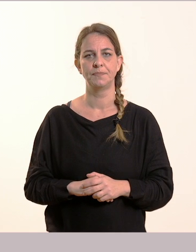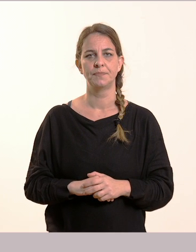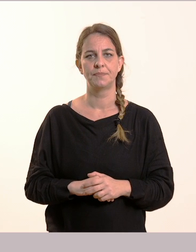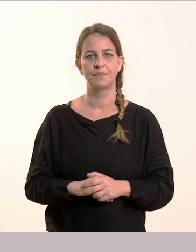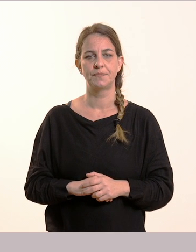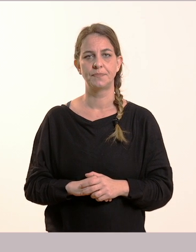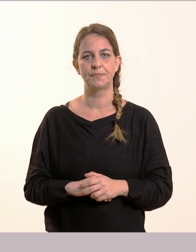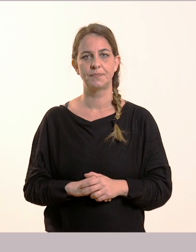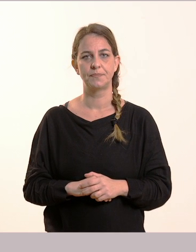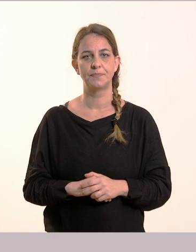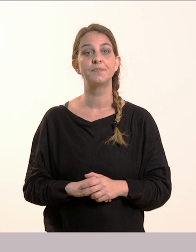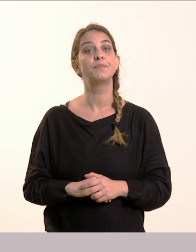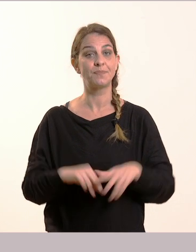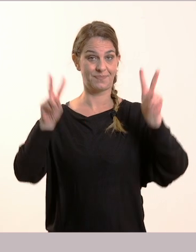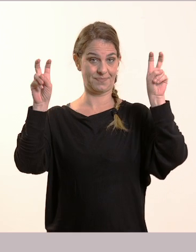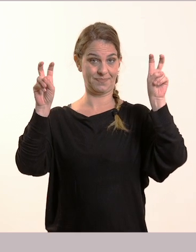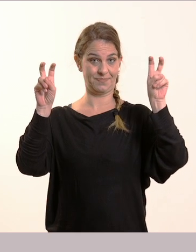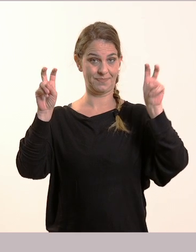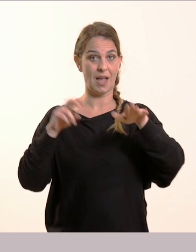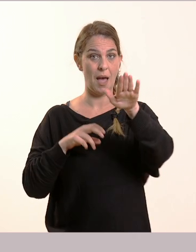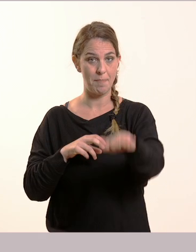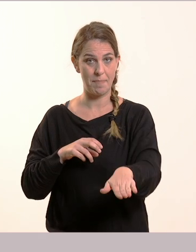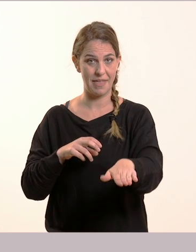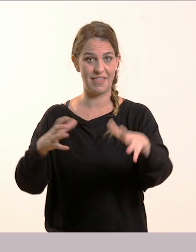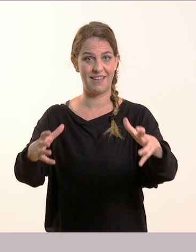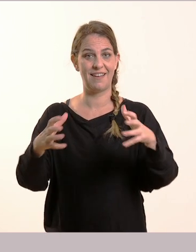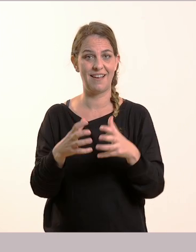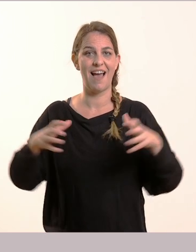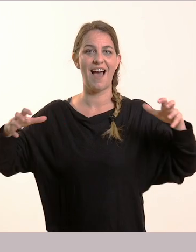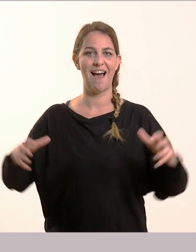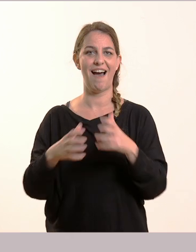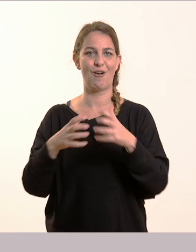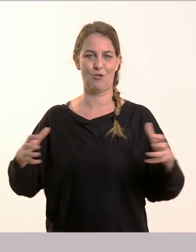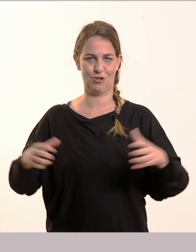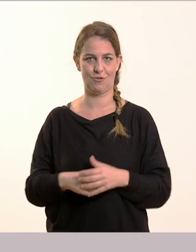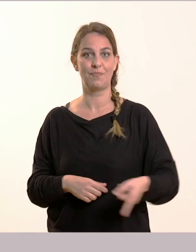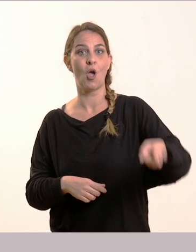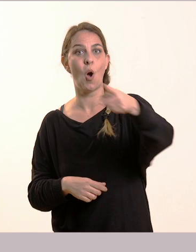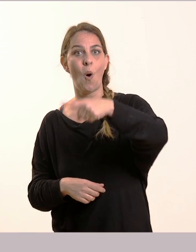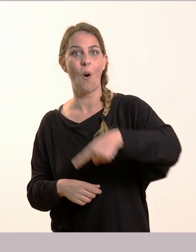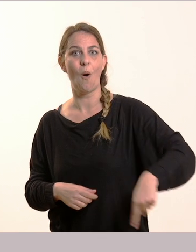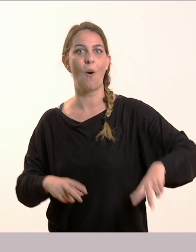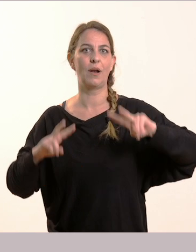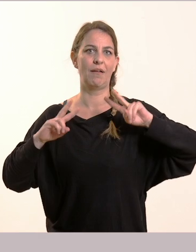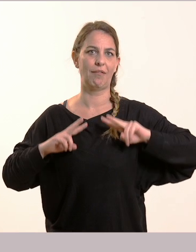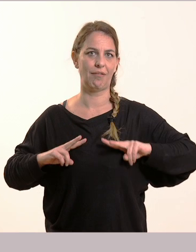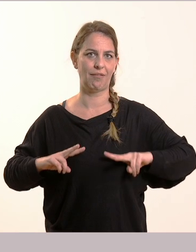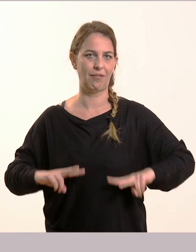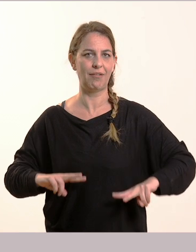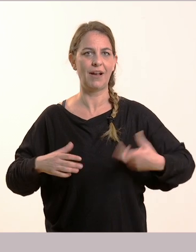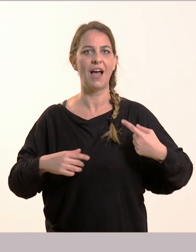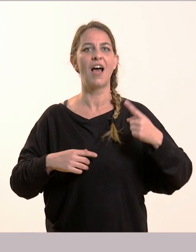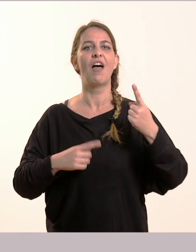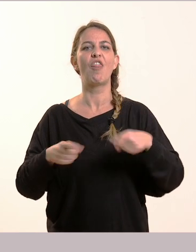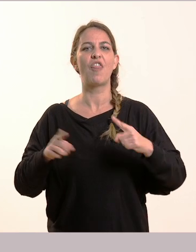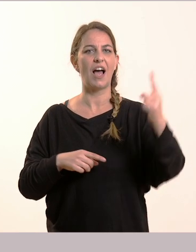το παιδί με το ακορδεόν. Ευτυχώς για όλους, ο δάσκαλος δεν άργησε να έρθει. Η